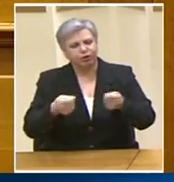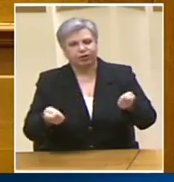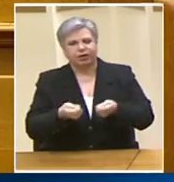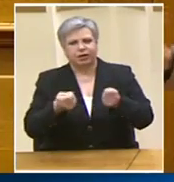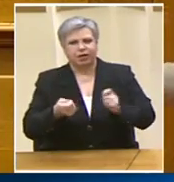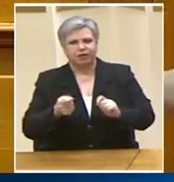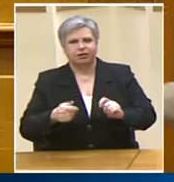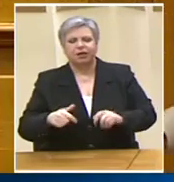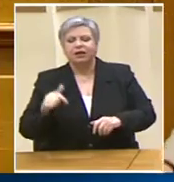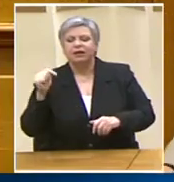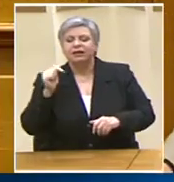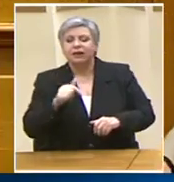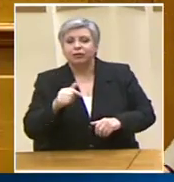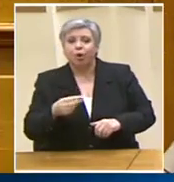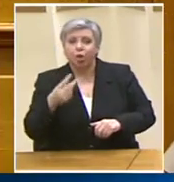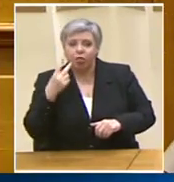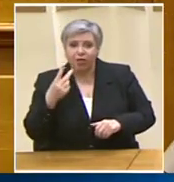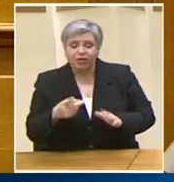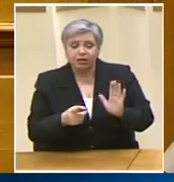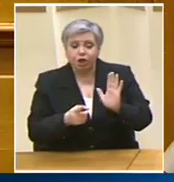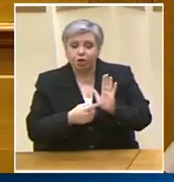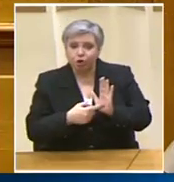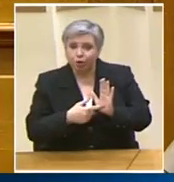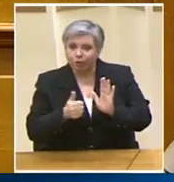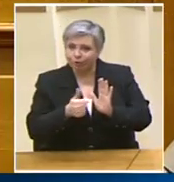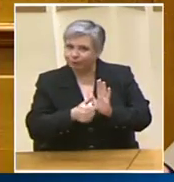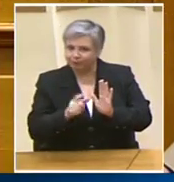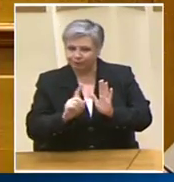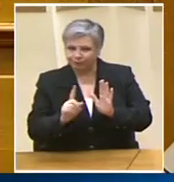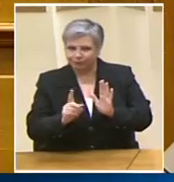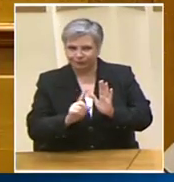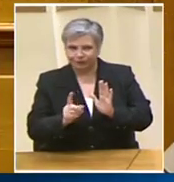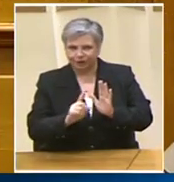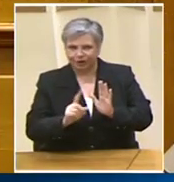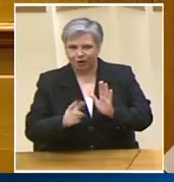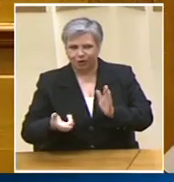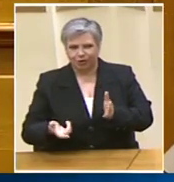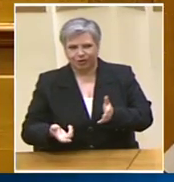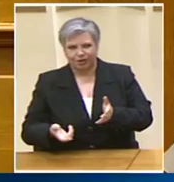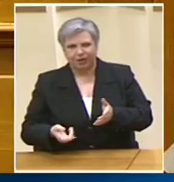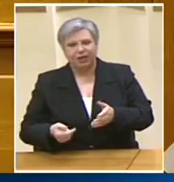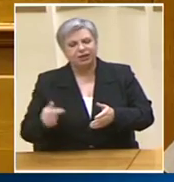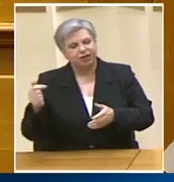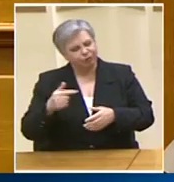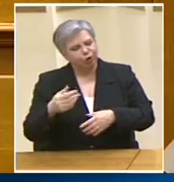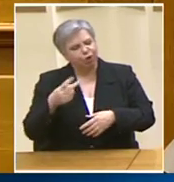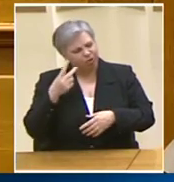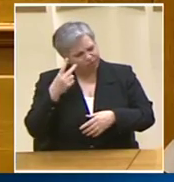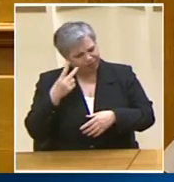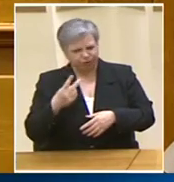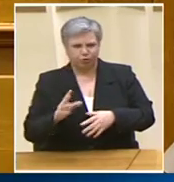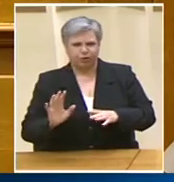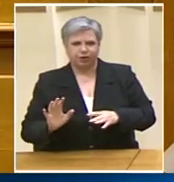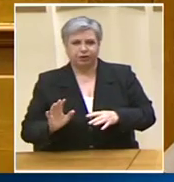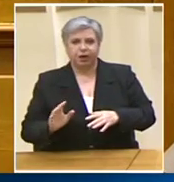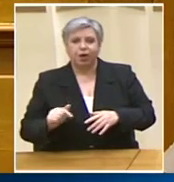ενωσιακό δίκαιο και θα το διαπιστώσετε σύντομα και προφανώς κατά παράβαση κάθε έννοιας πολιτικής